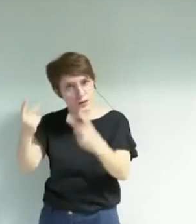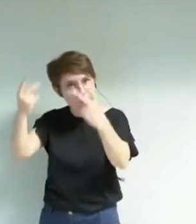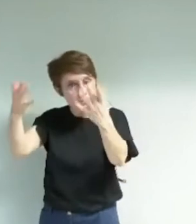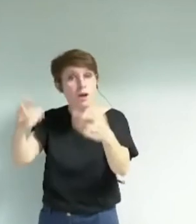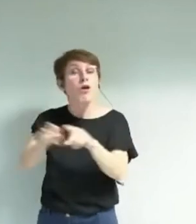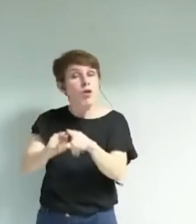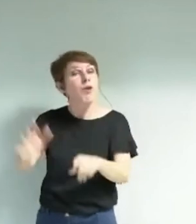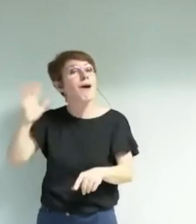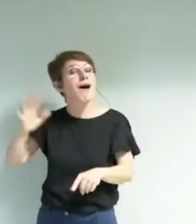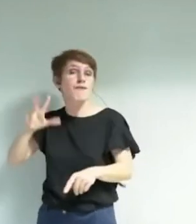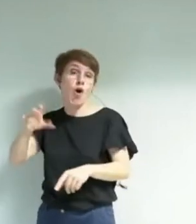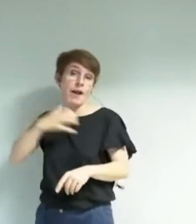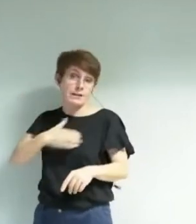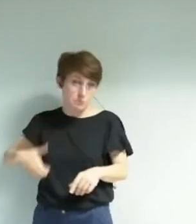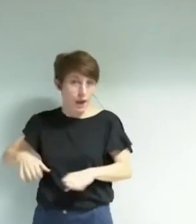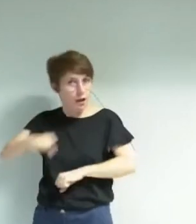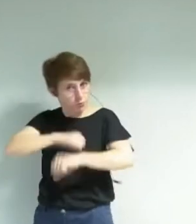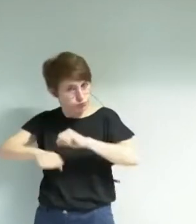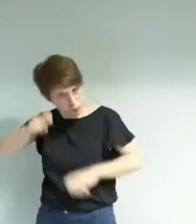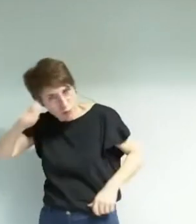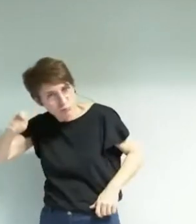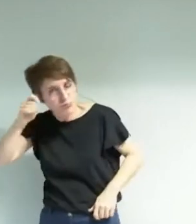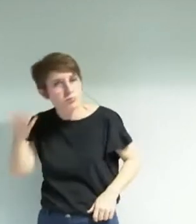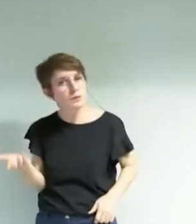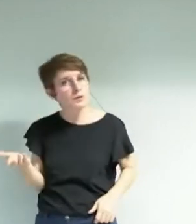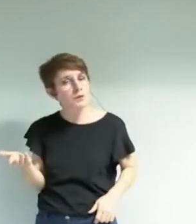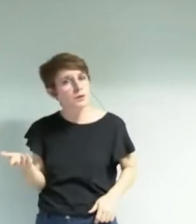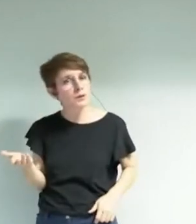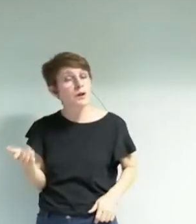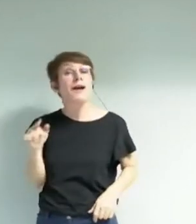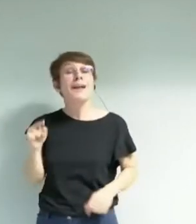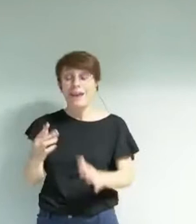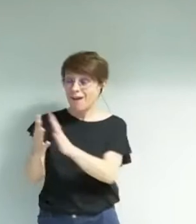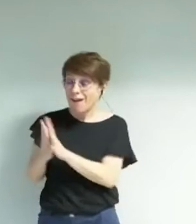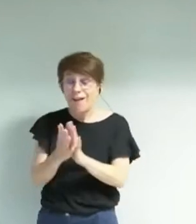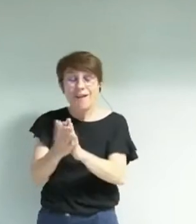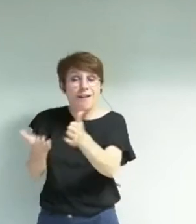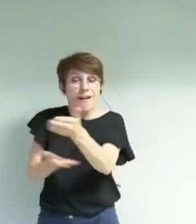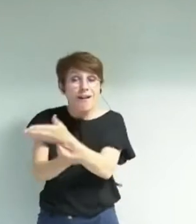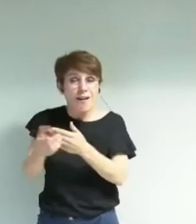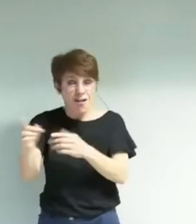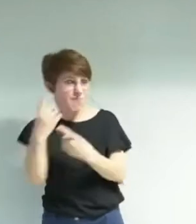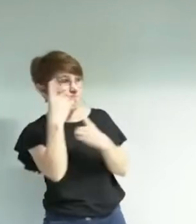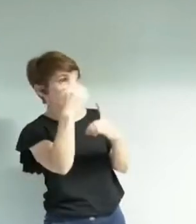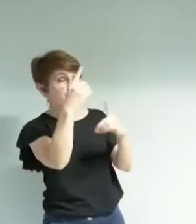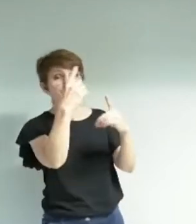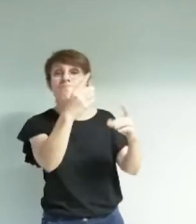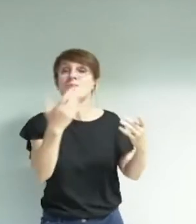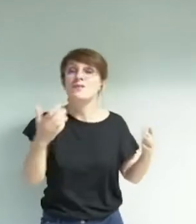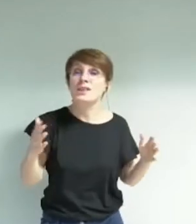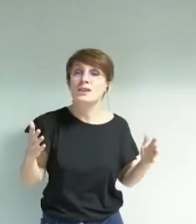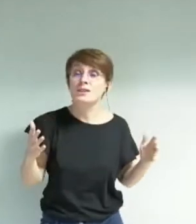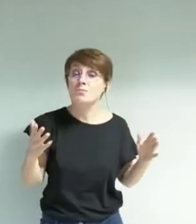municipalités qui vous ont précédé. Ces rencontres avaient fait, entre autres, ressortir ce sujet. Mais